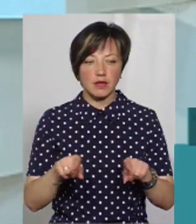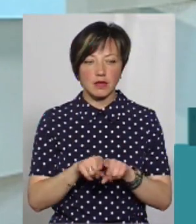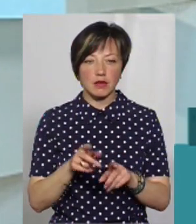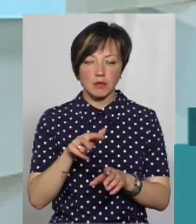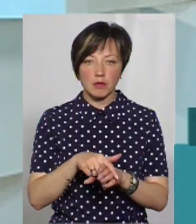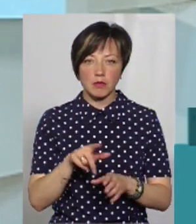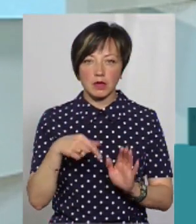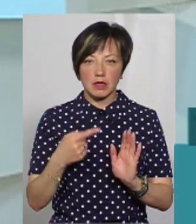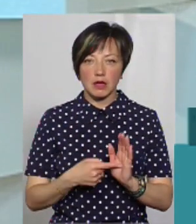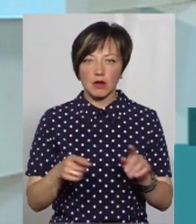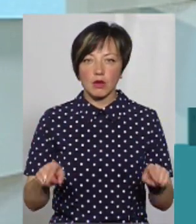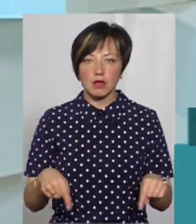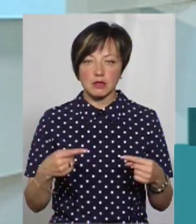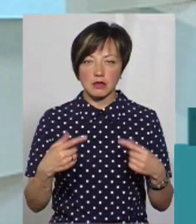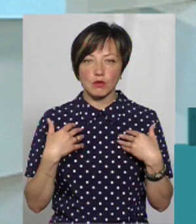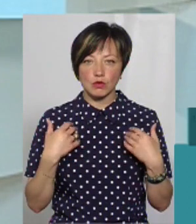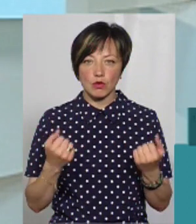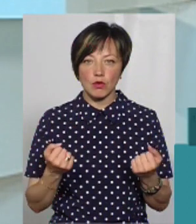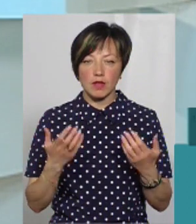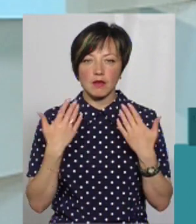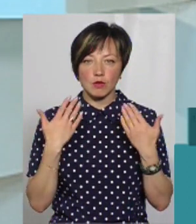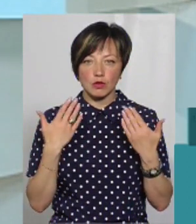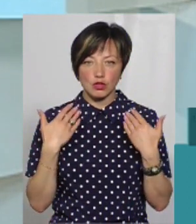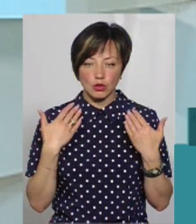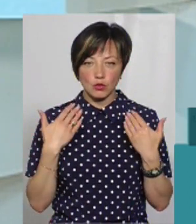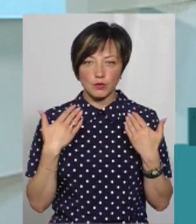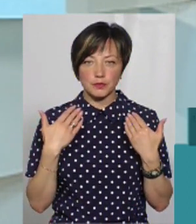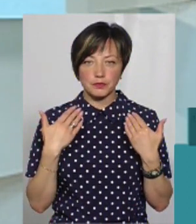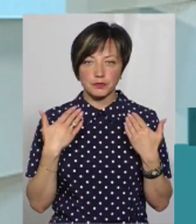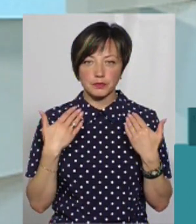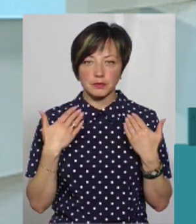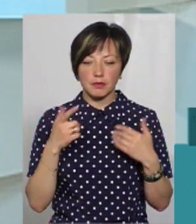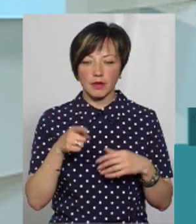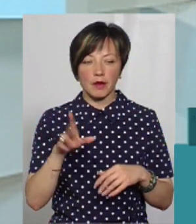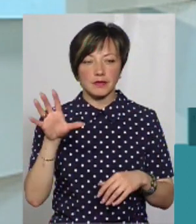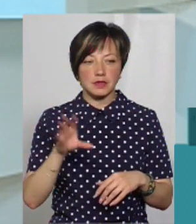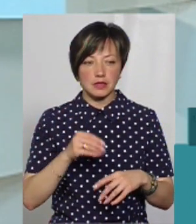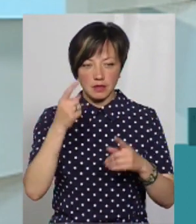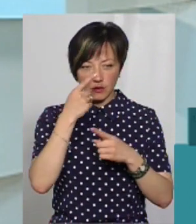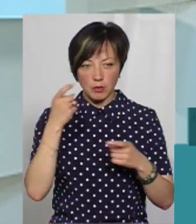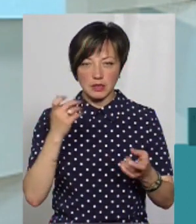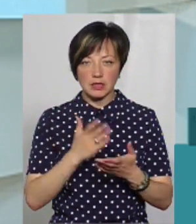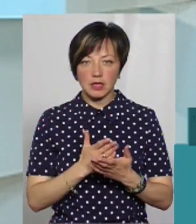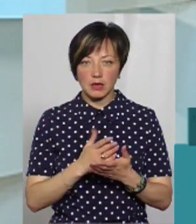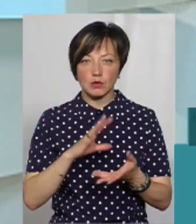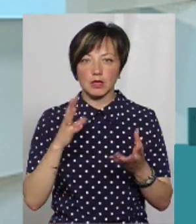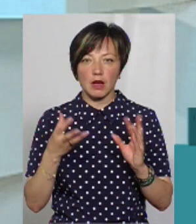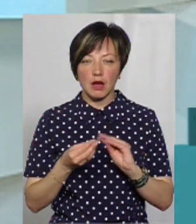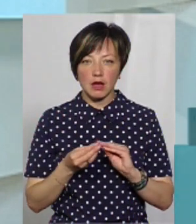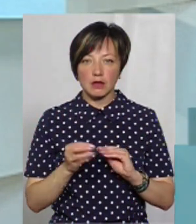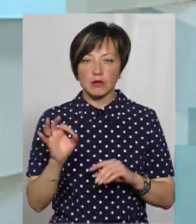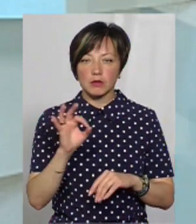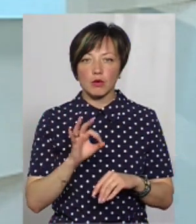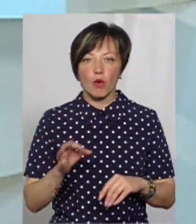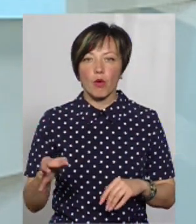покладено питання організації оздоровлення та відпочинку. Там вся інформація є, узагальнена, що